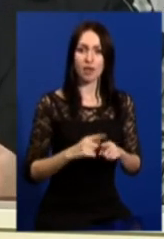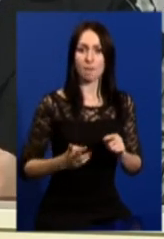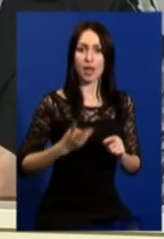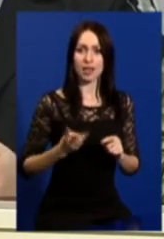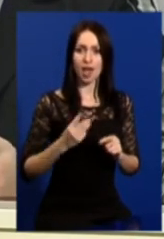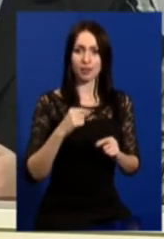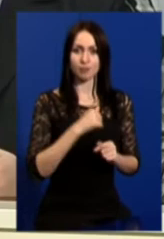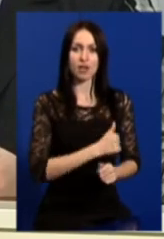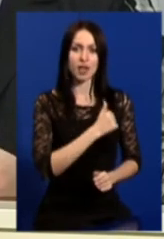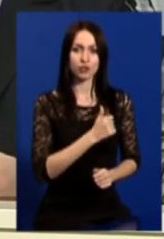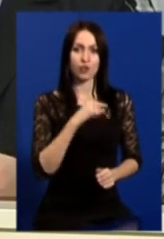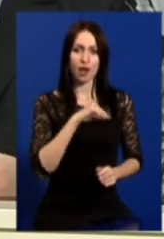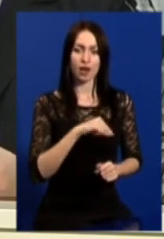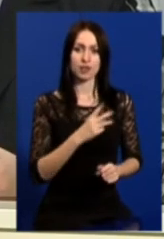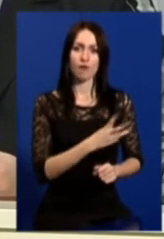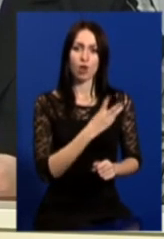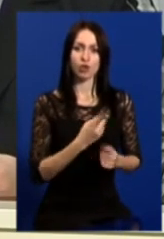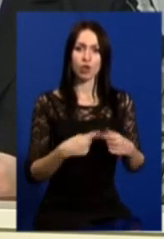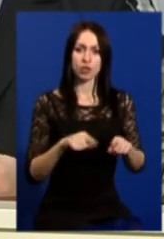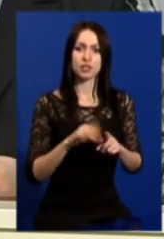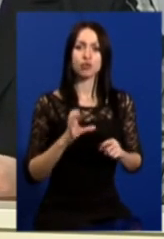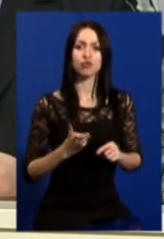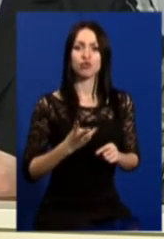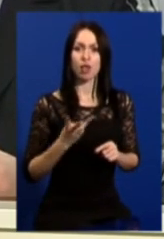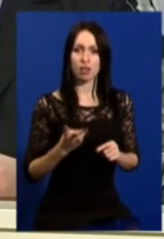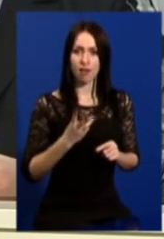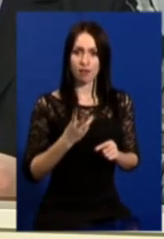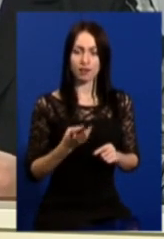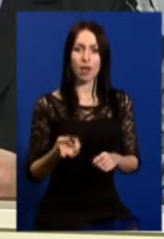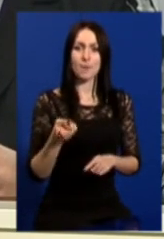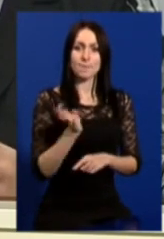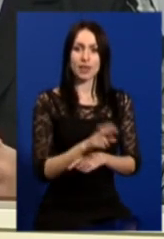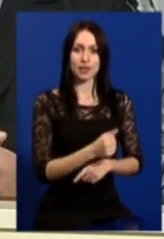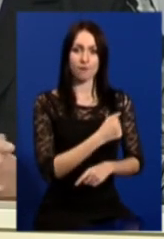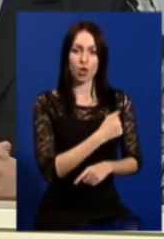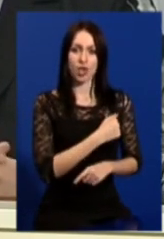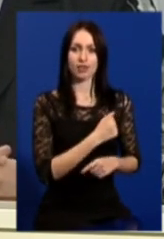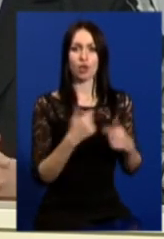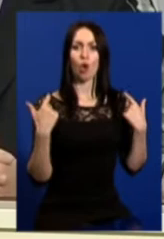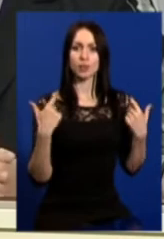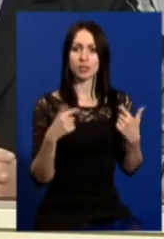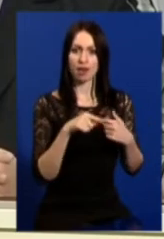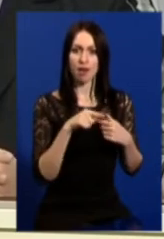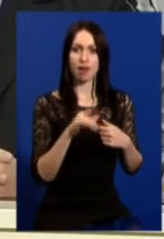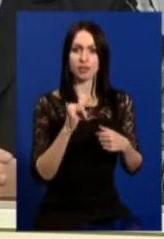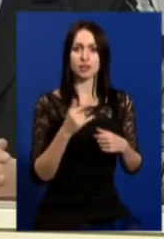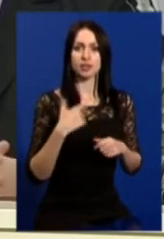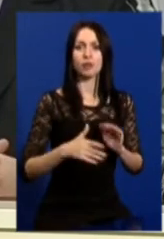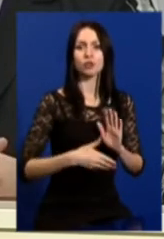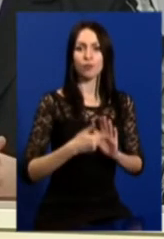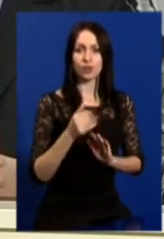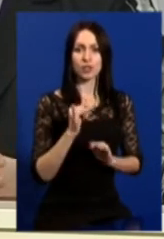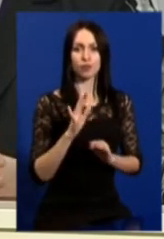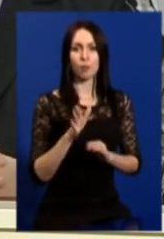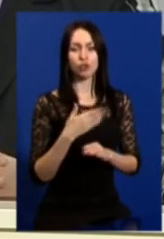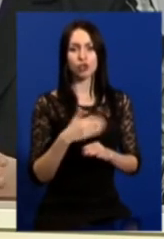характеру, волонтерські організації з бажанням прийти до військового комісаріату і призватися або по частковій